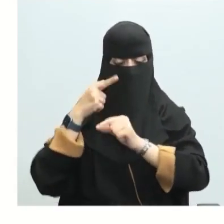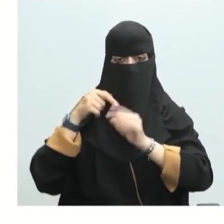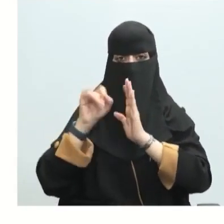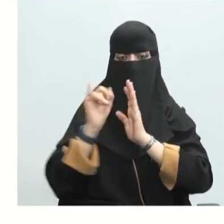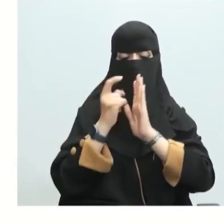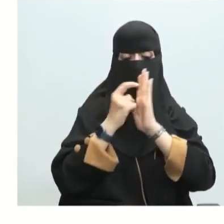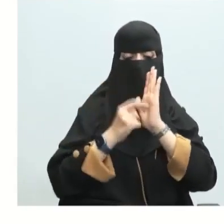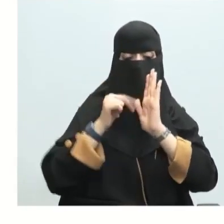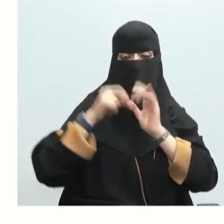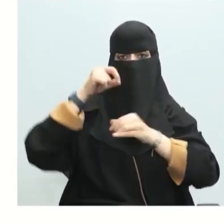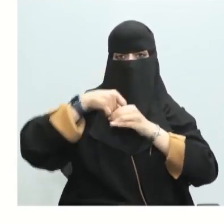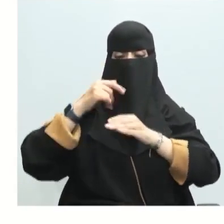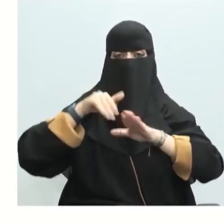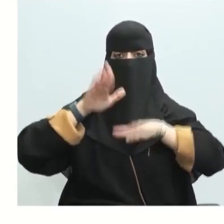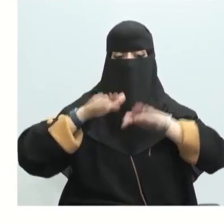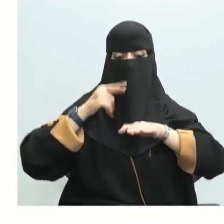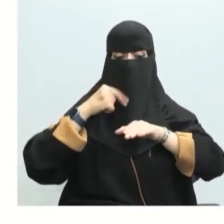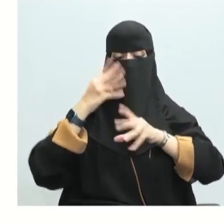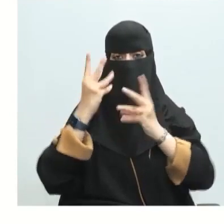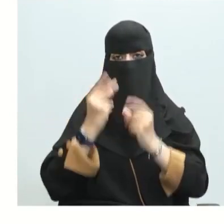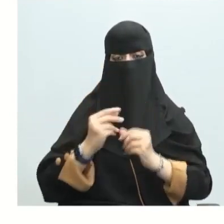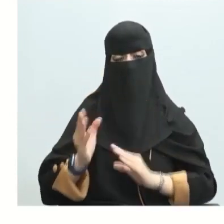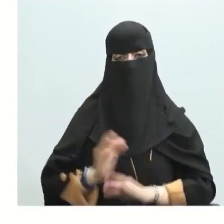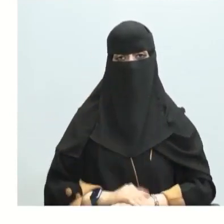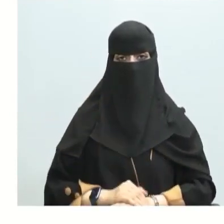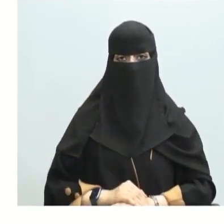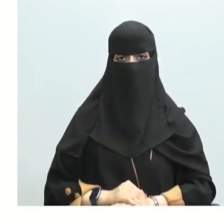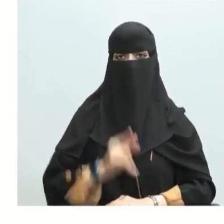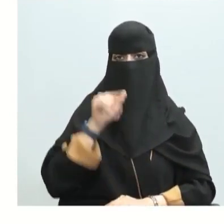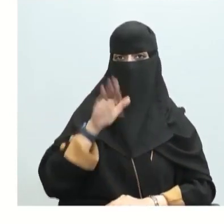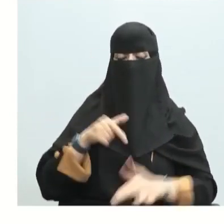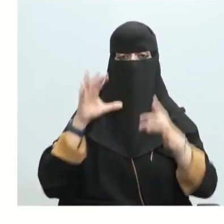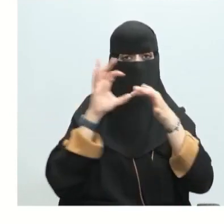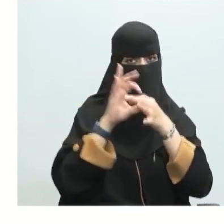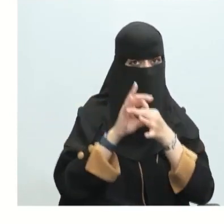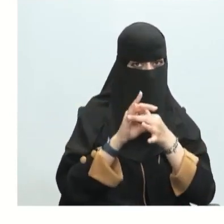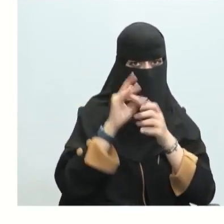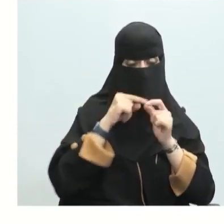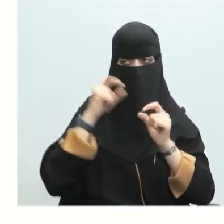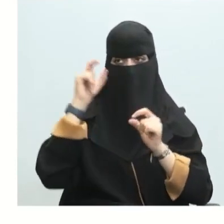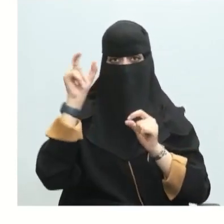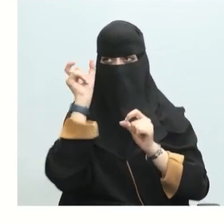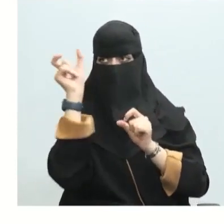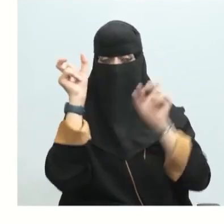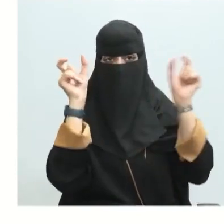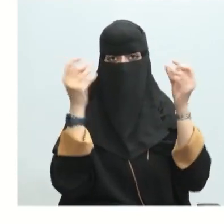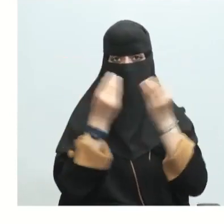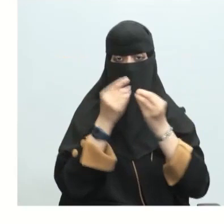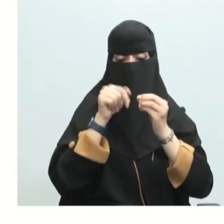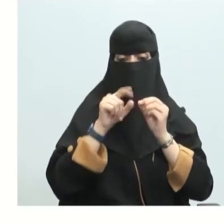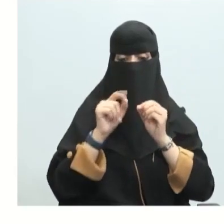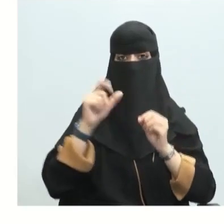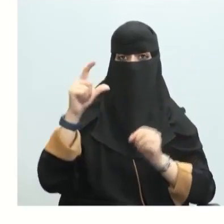من عناصره في حالتها أيضا القياسية إذن اربط الرمز بالتعريف قلنا أن